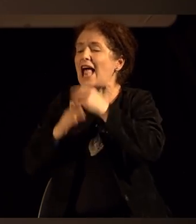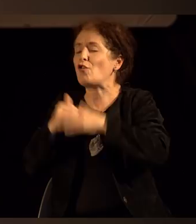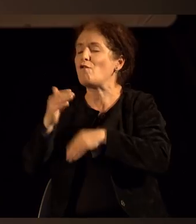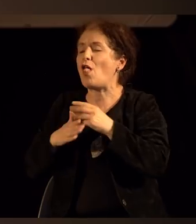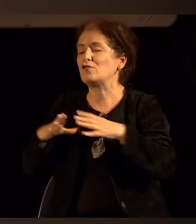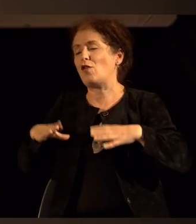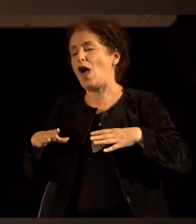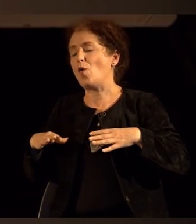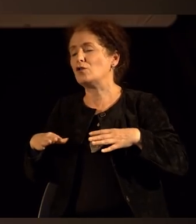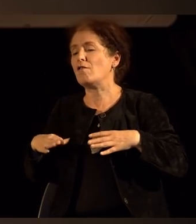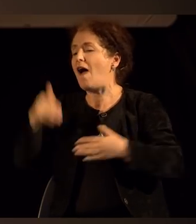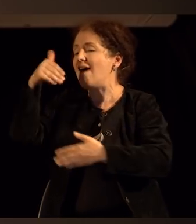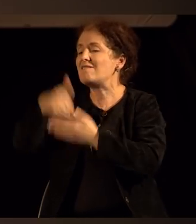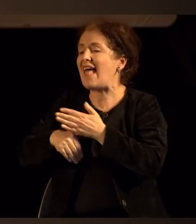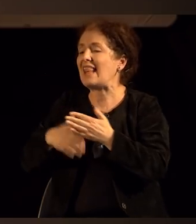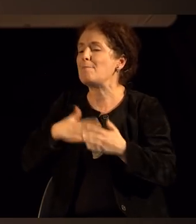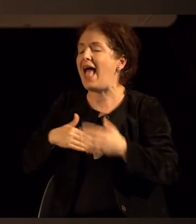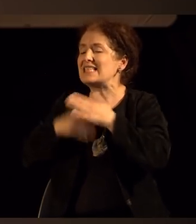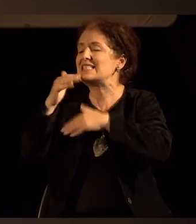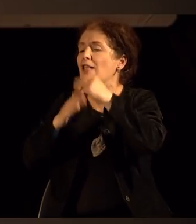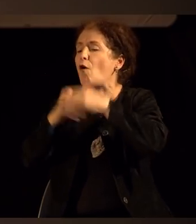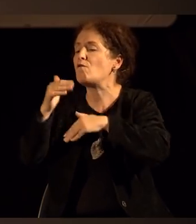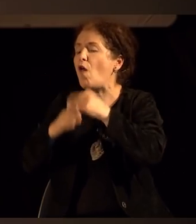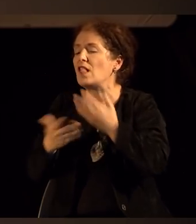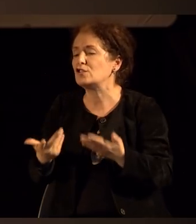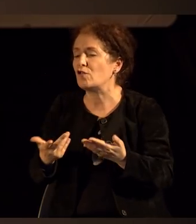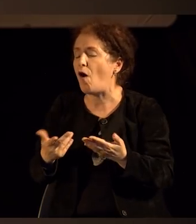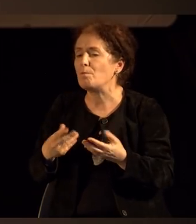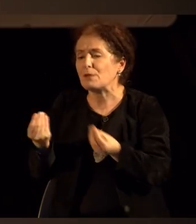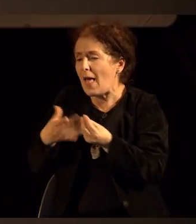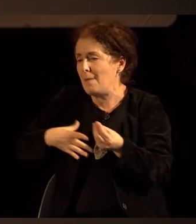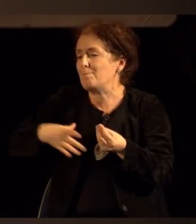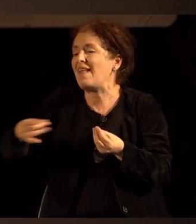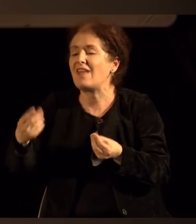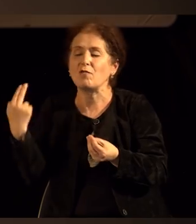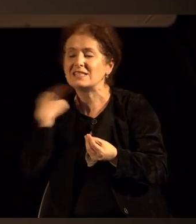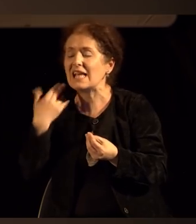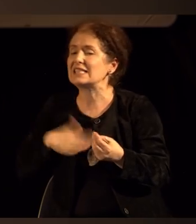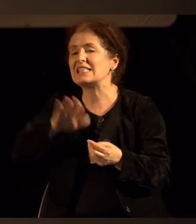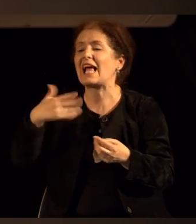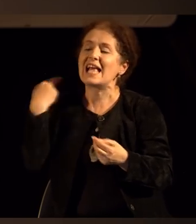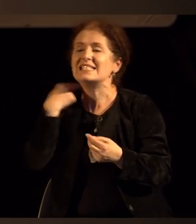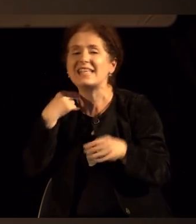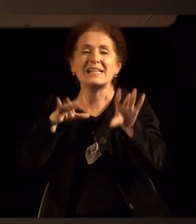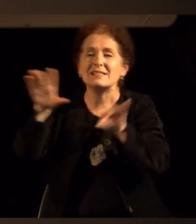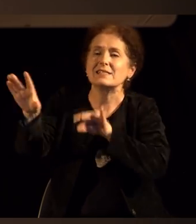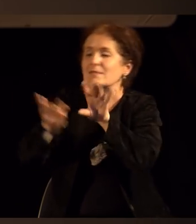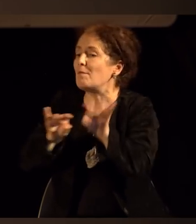Што е тоа што е во оргазмот толку не привлекува? Кој оде во играта се покажува